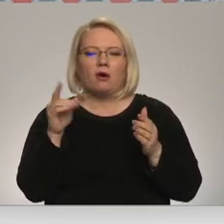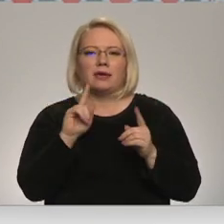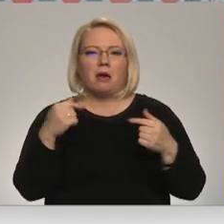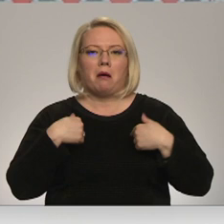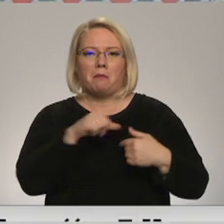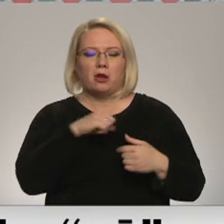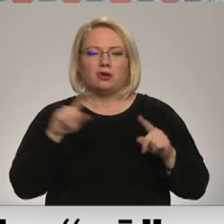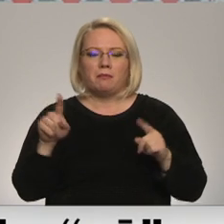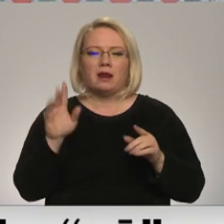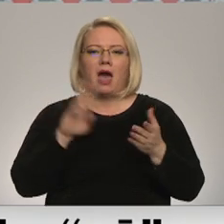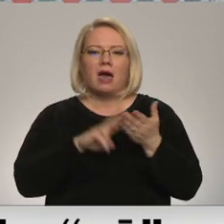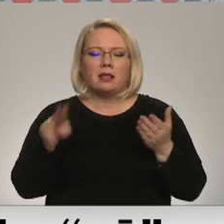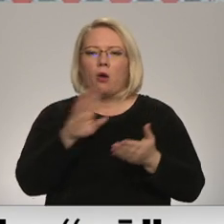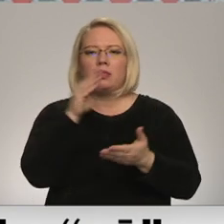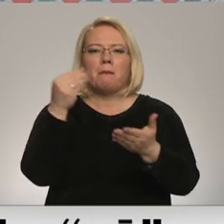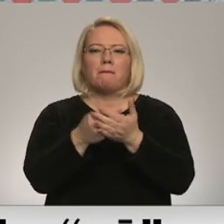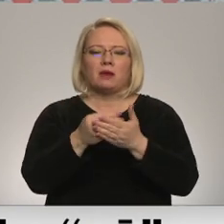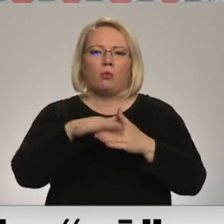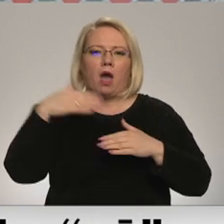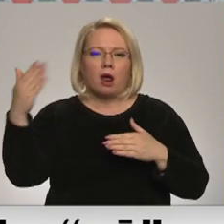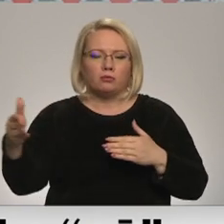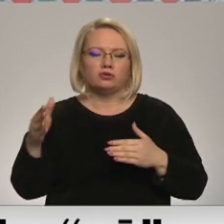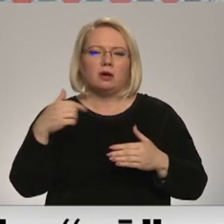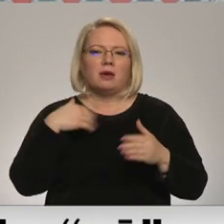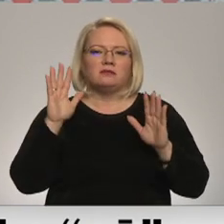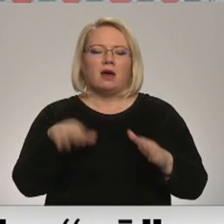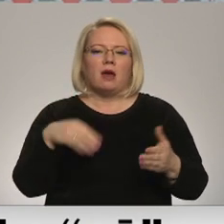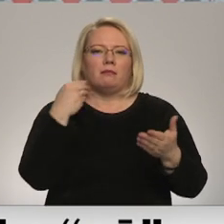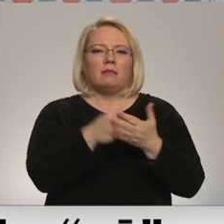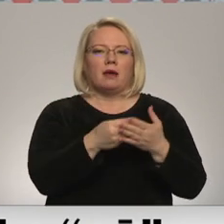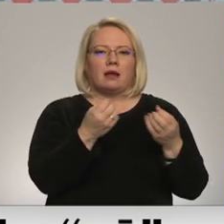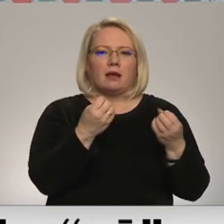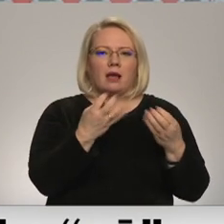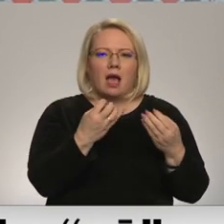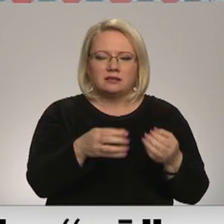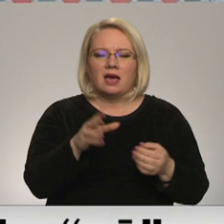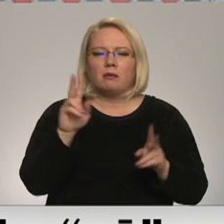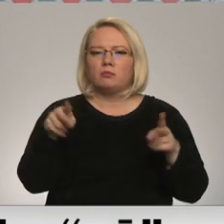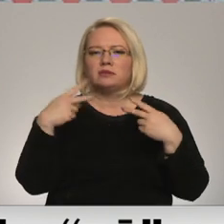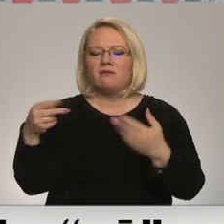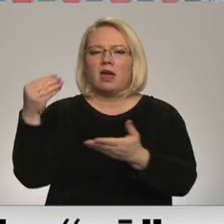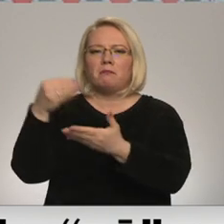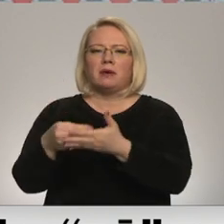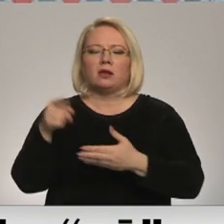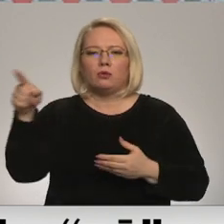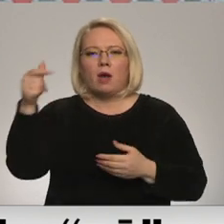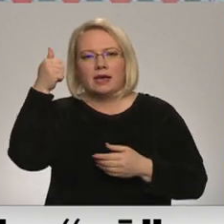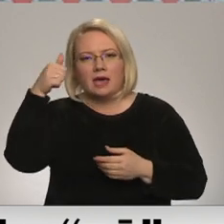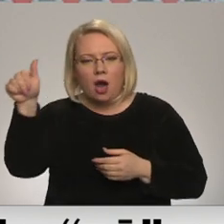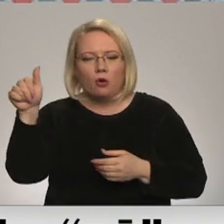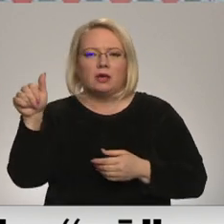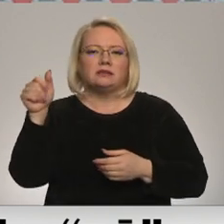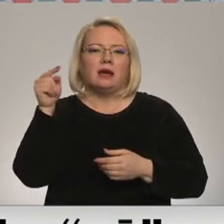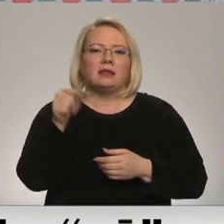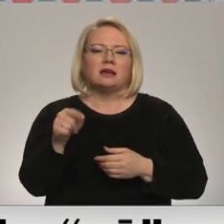ļauj mums mazināt iepirkumus gāzei, ļauj mums nepirkt elektrību no Igaunijas slānekļa ražotājiem, šā gadījumā